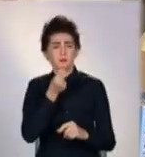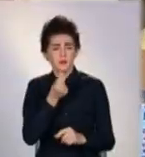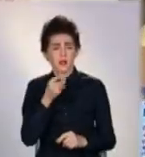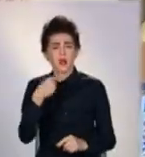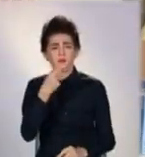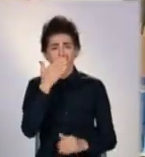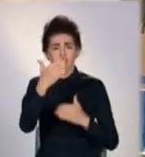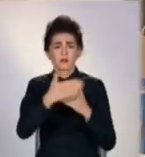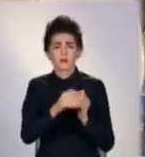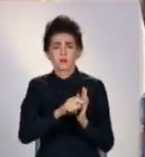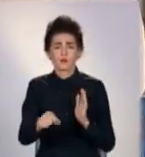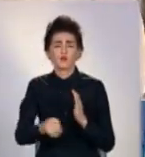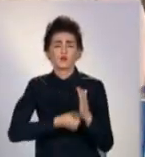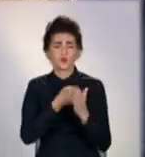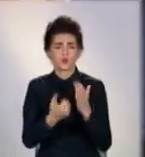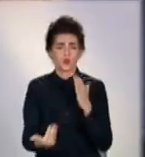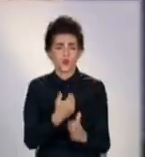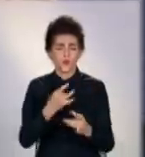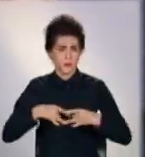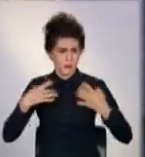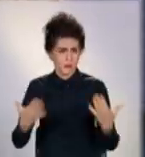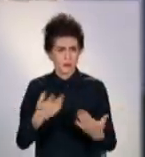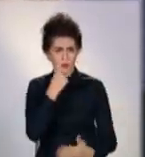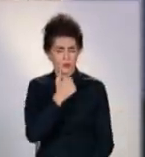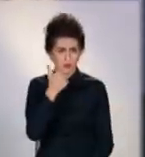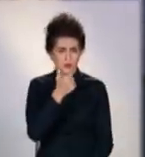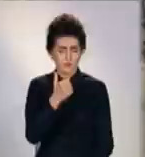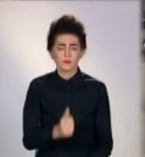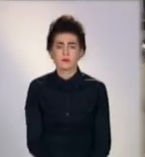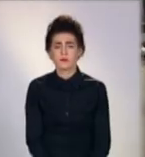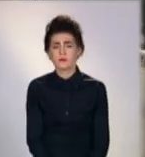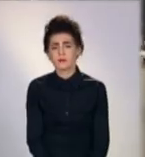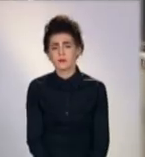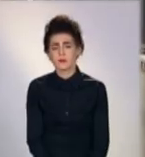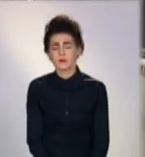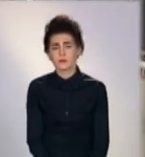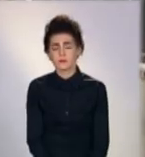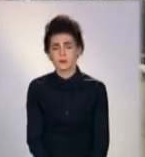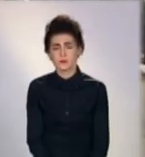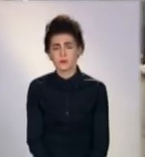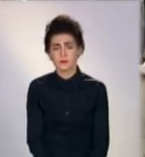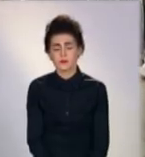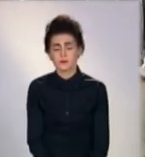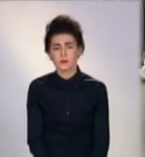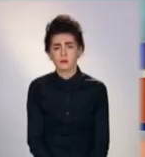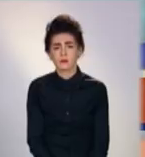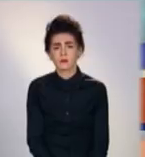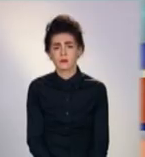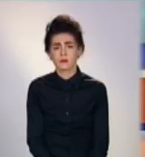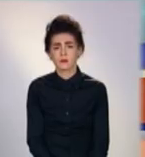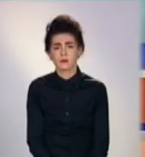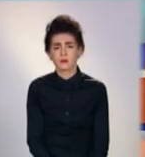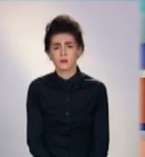прогнозують ближче до новорічних свят. Олена Успенська, Володимир Краснов, телеканал «Донбас».